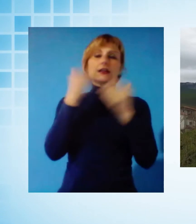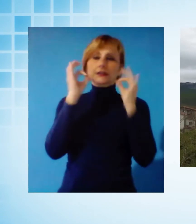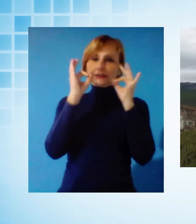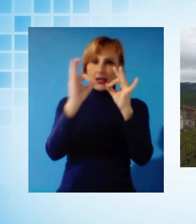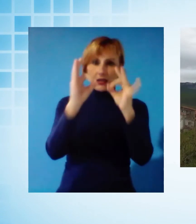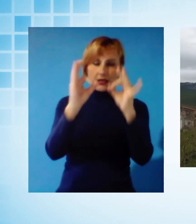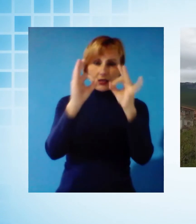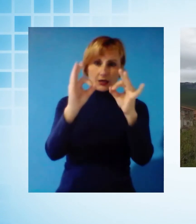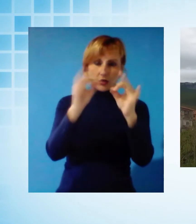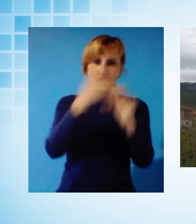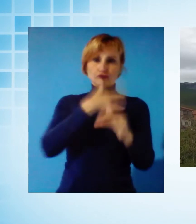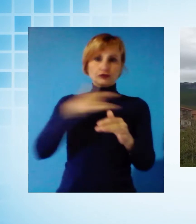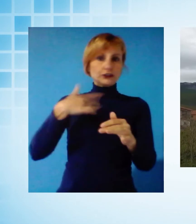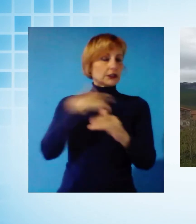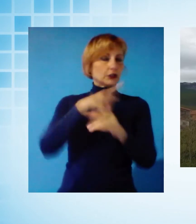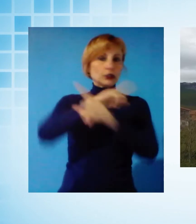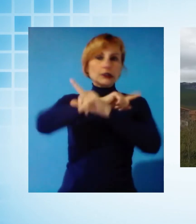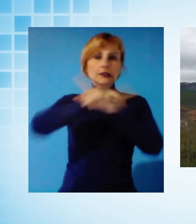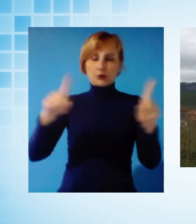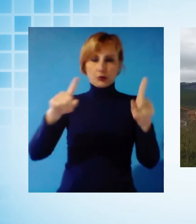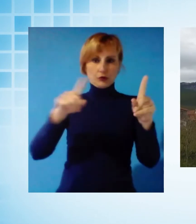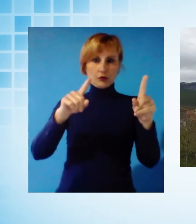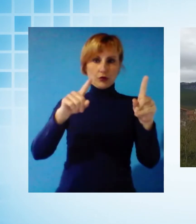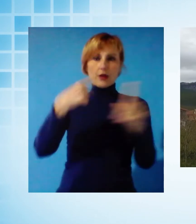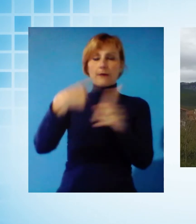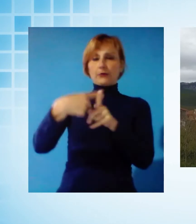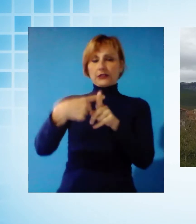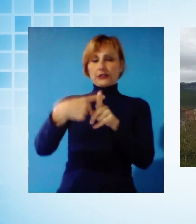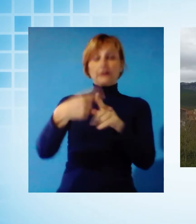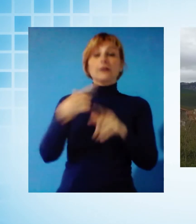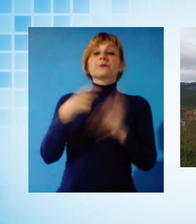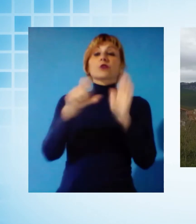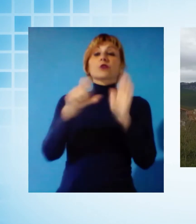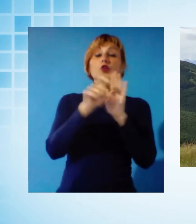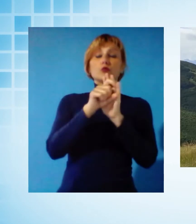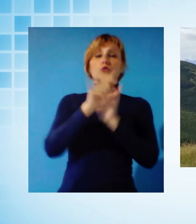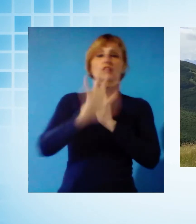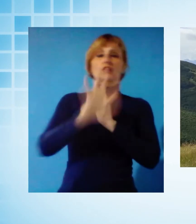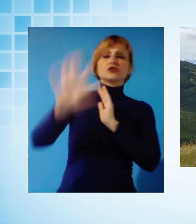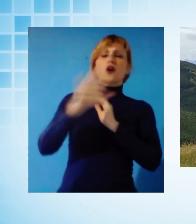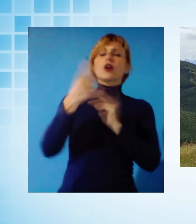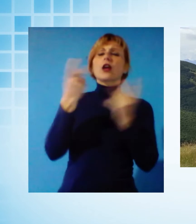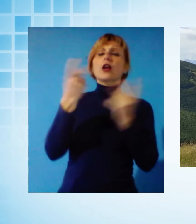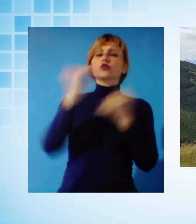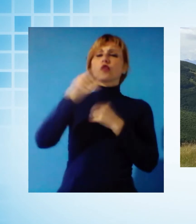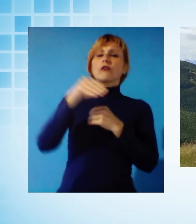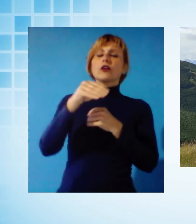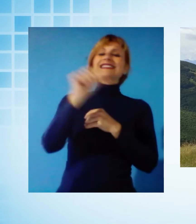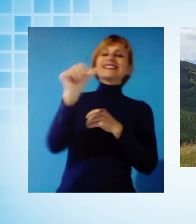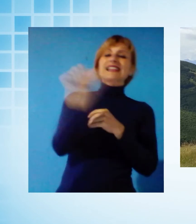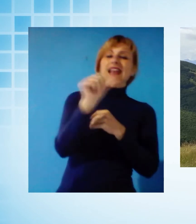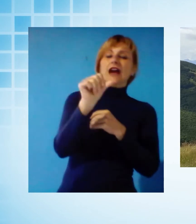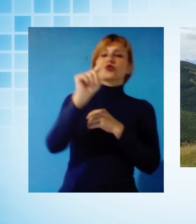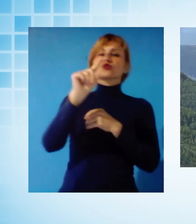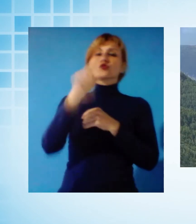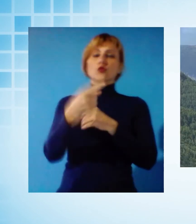cittadini è risultato positivo al coronavirus. I comuni in questione si trovano in Garfagnana. Sono Sillano Giuncugnano con poco più